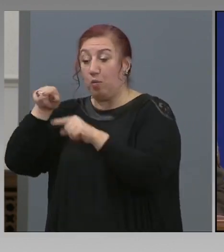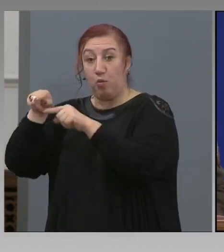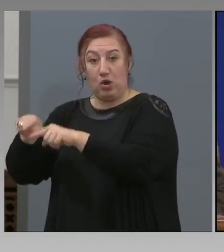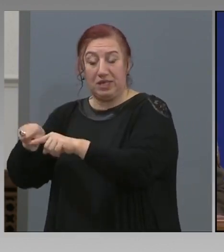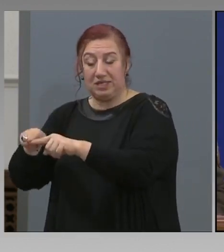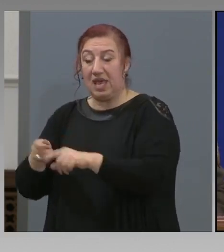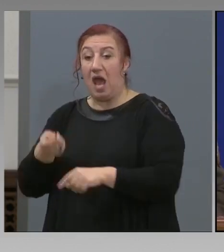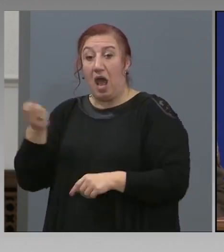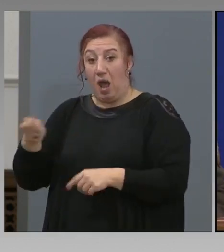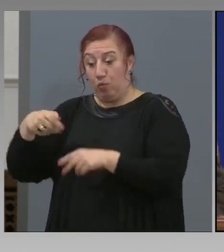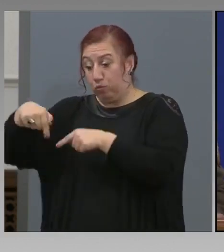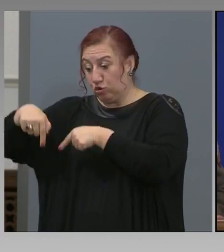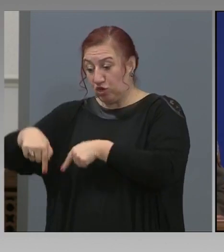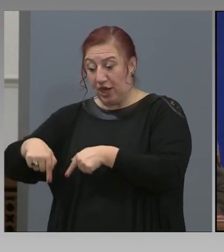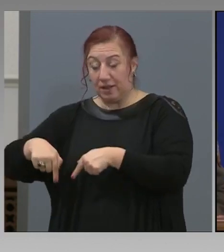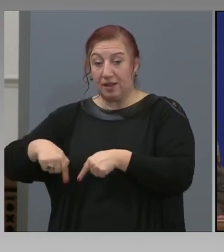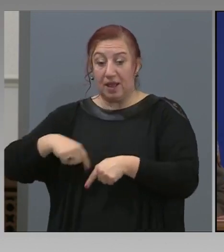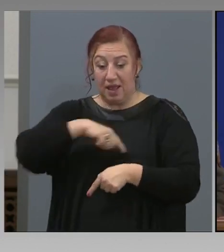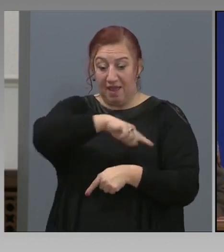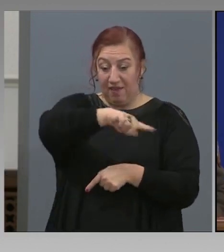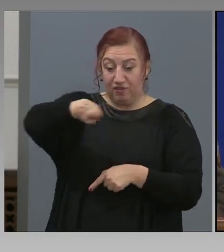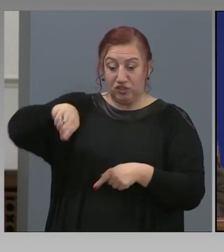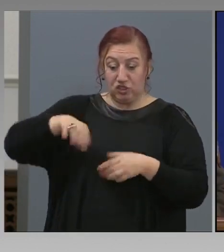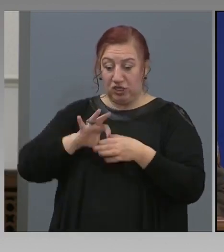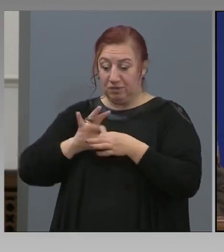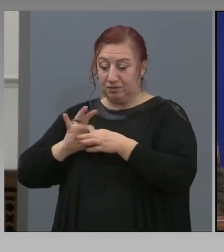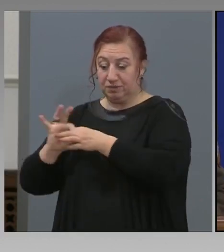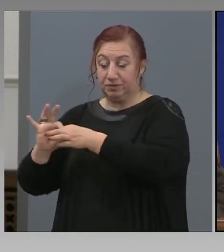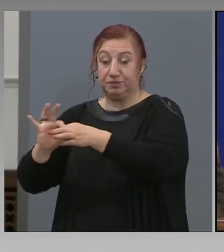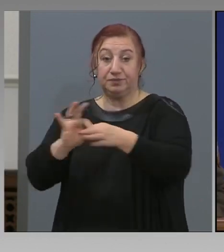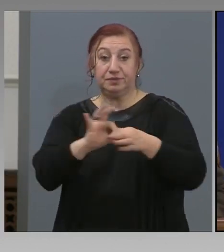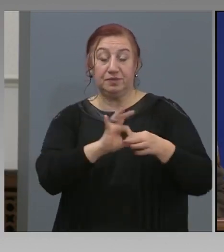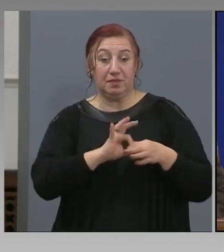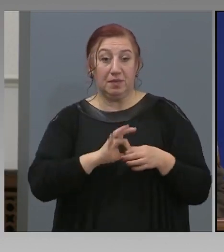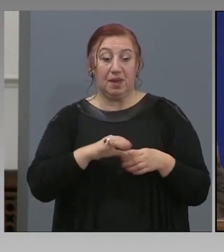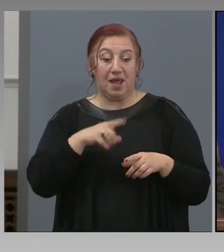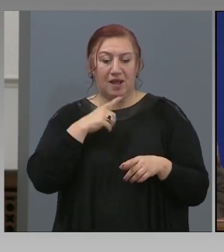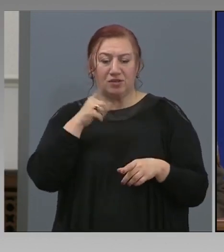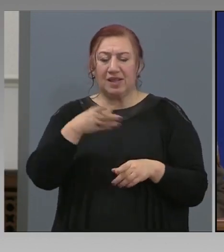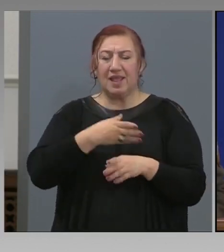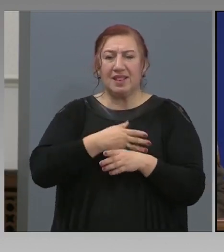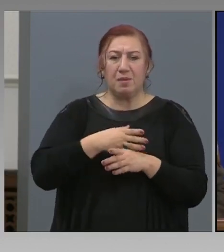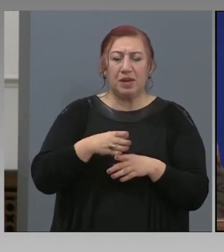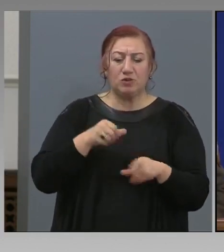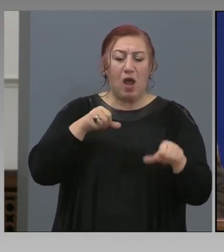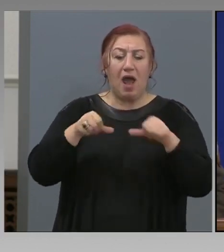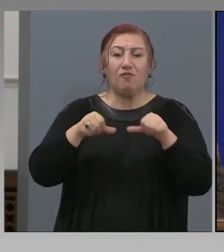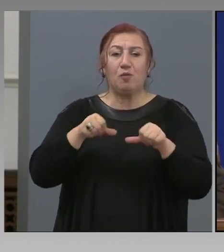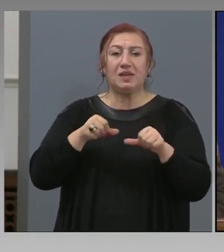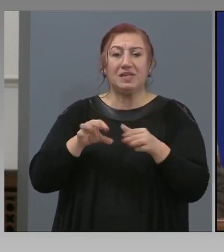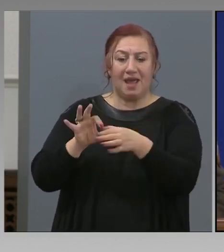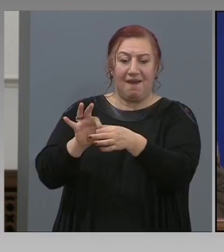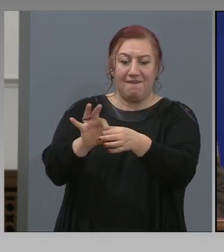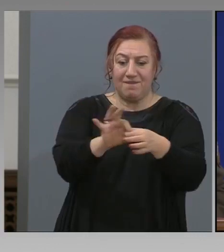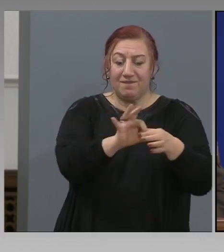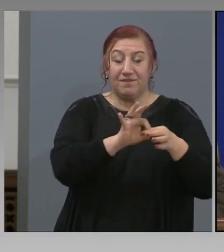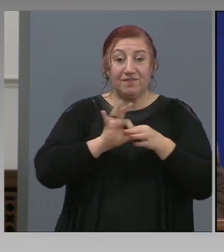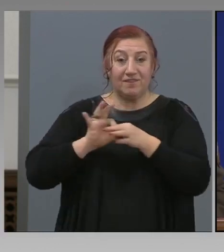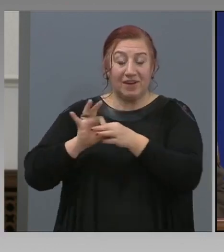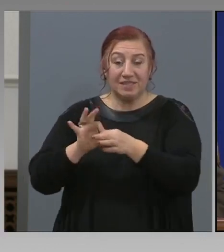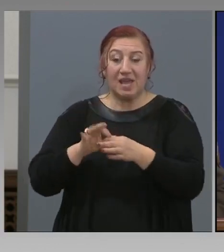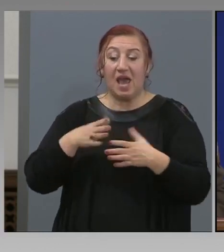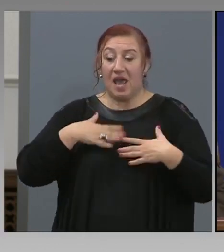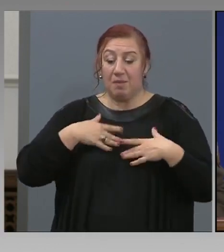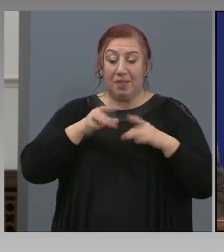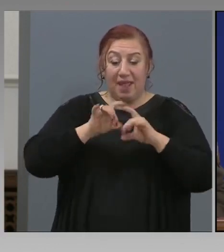пожарната и, както споменахме, те са в непрекъсната автоматизирана връзка и информацията че е между